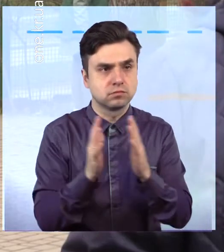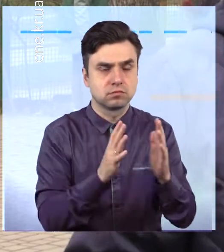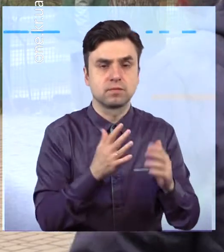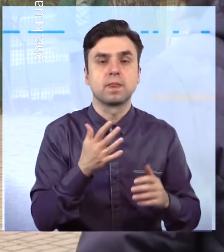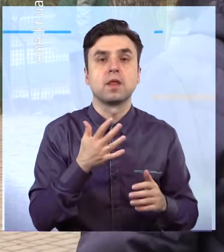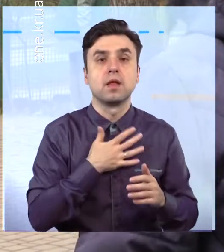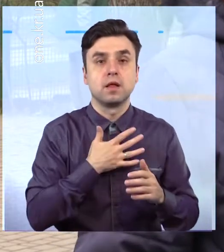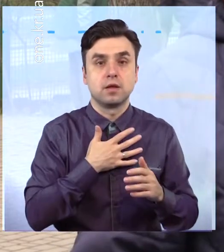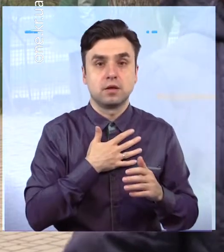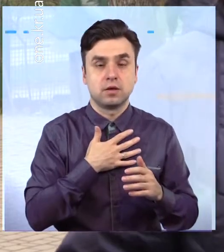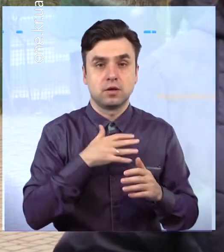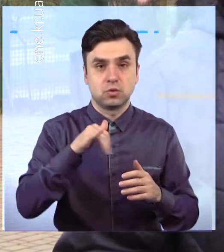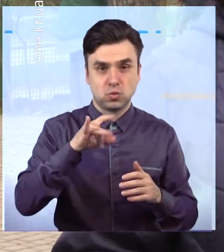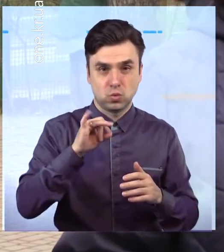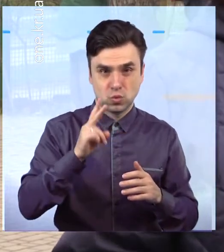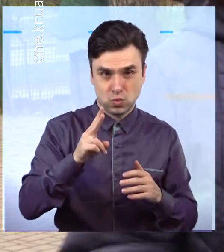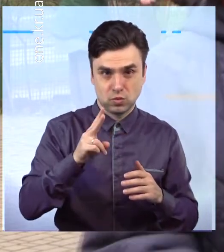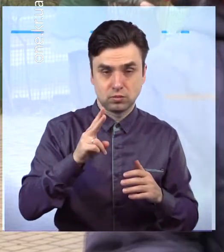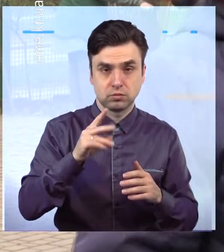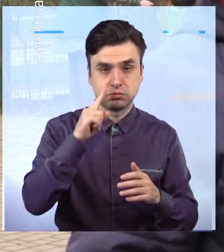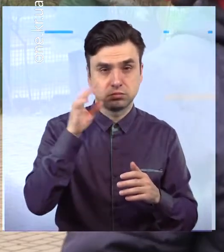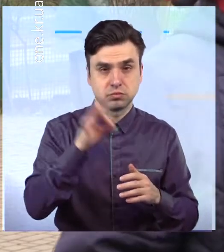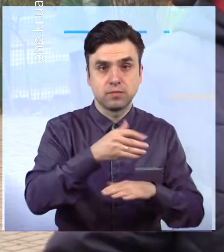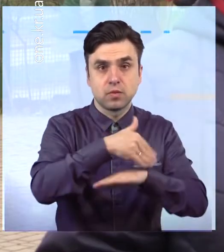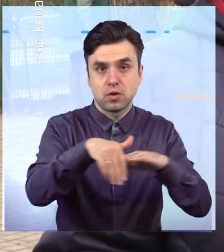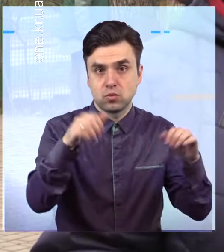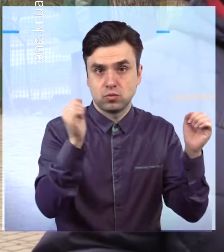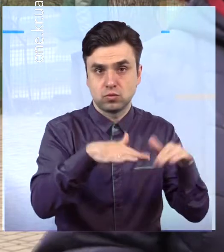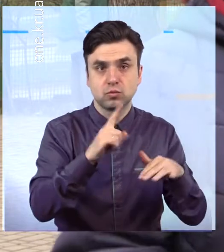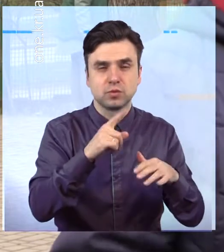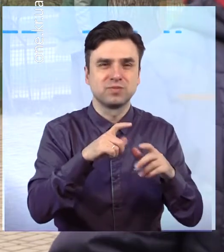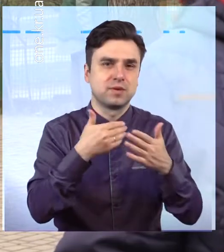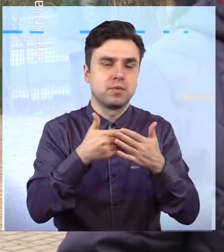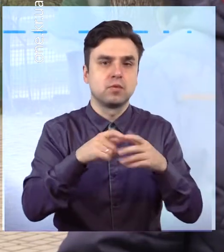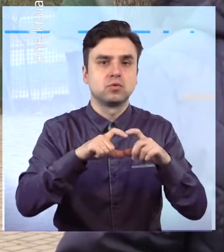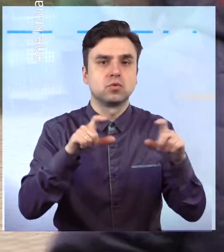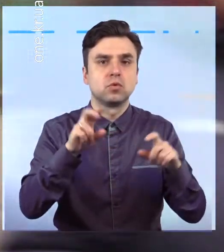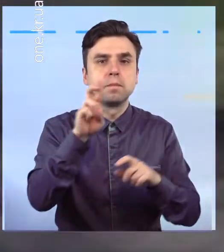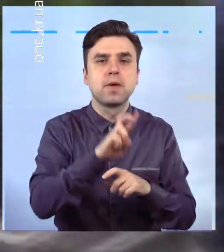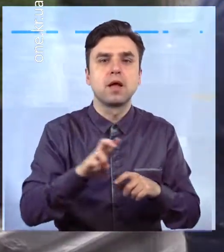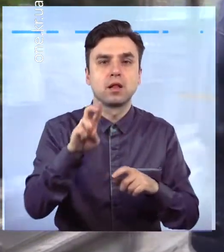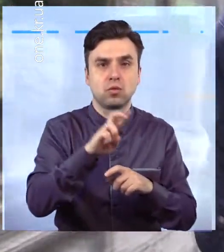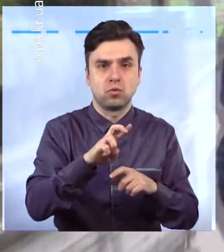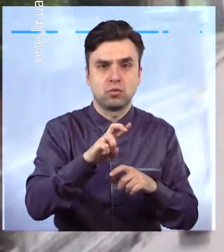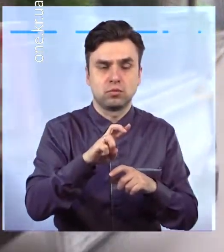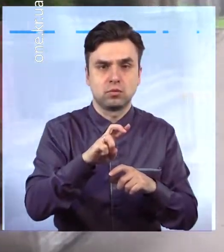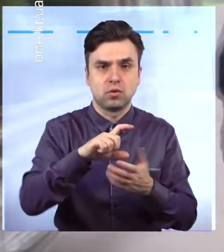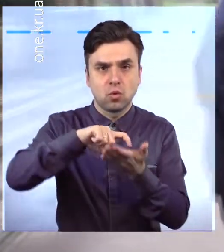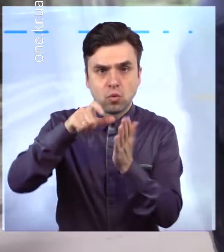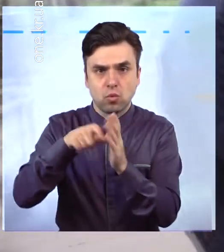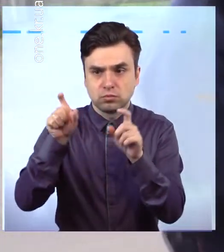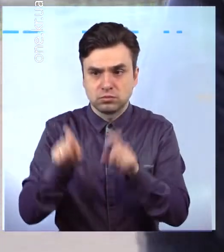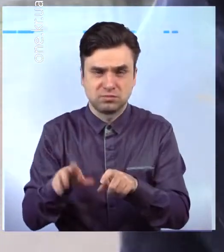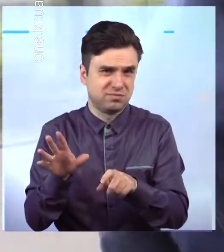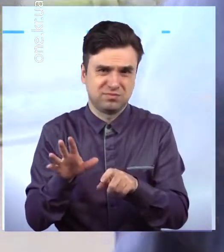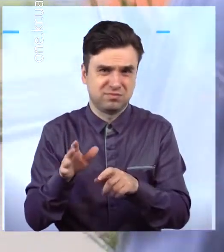предмети біологія, хімія, вони передбачають вивчення рослин. І це роблять діти з задоволенням. Саджанці дерев та кущів